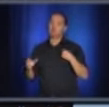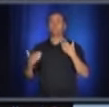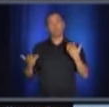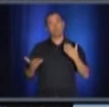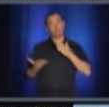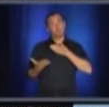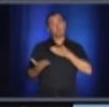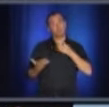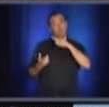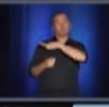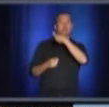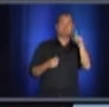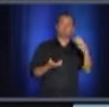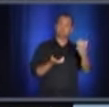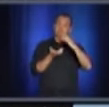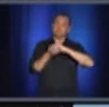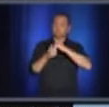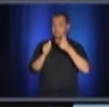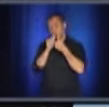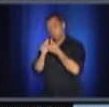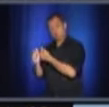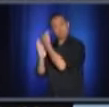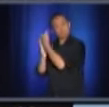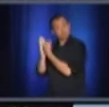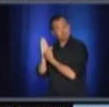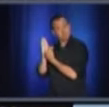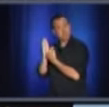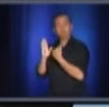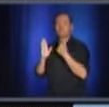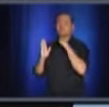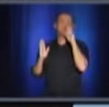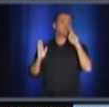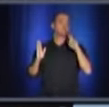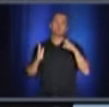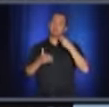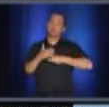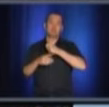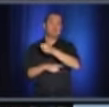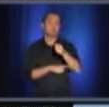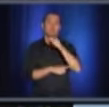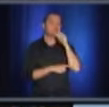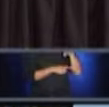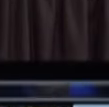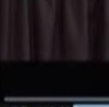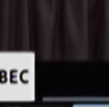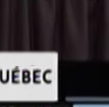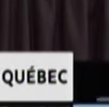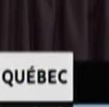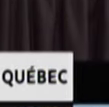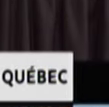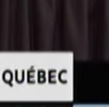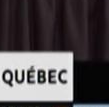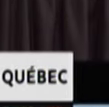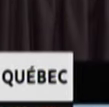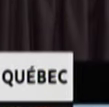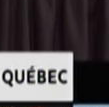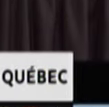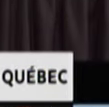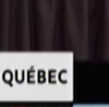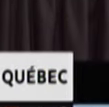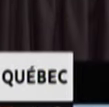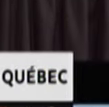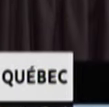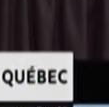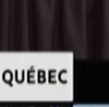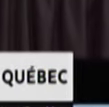des gens. Et pour le moment, on ne juge pas que c'est à propos de le faire. C'est ce qu'il va mettre à la conférence de presse aujourd'hui. Merci beaucoup. Merci tout le monde.